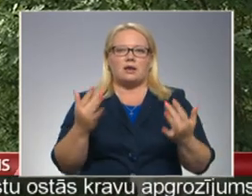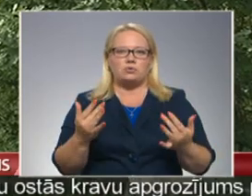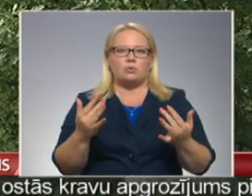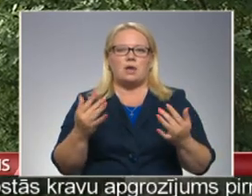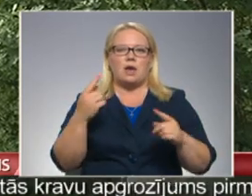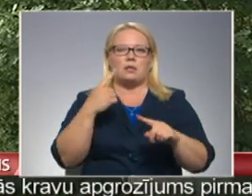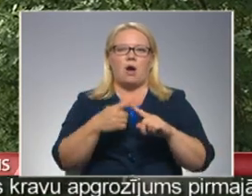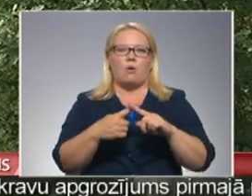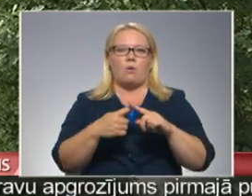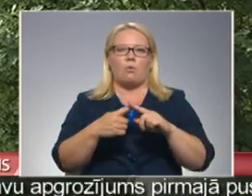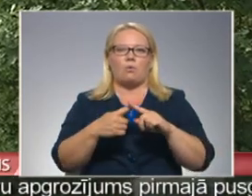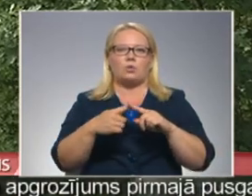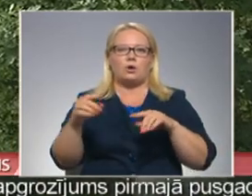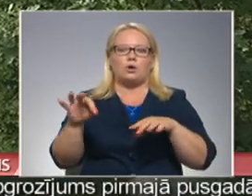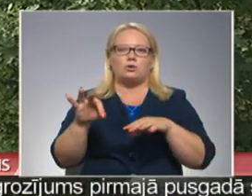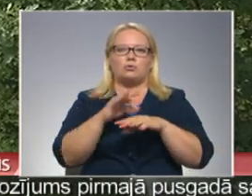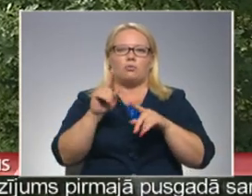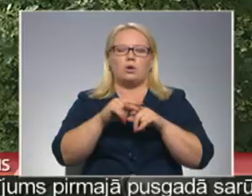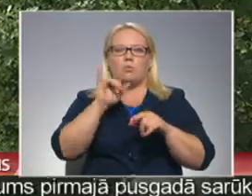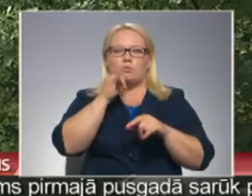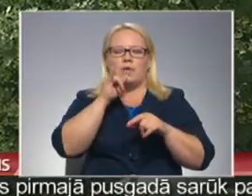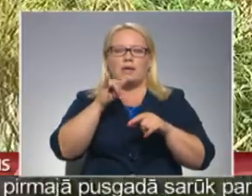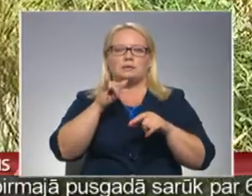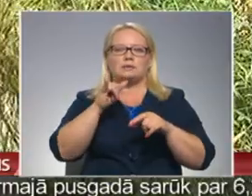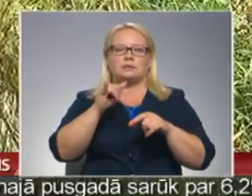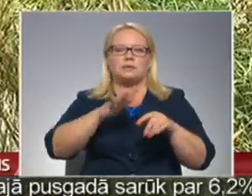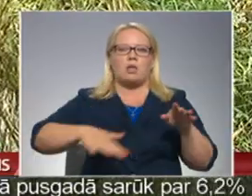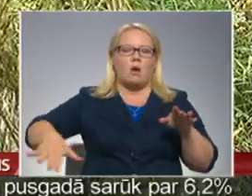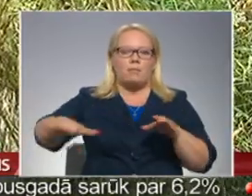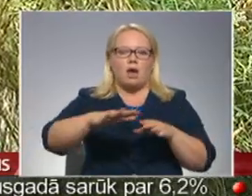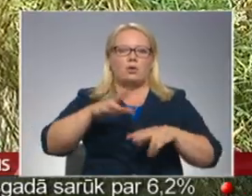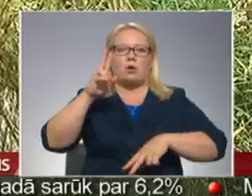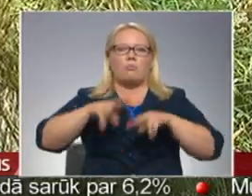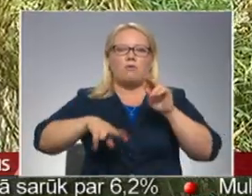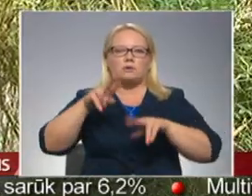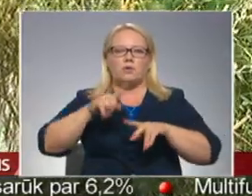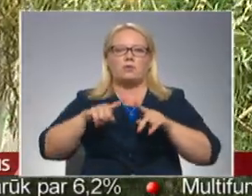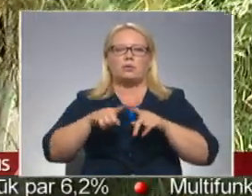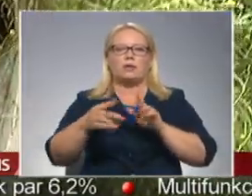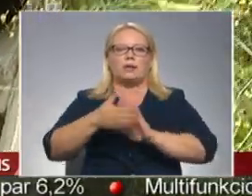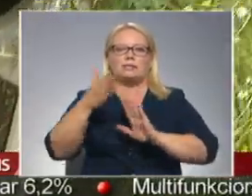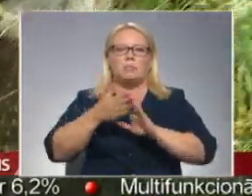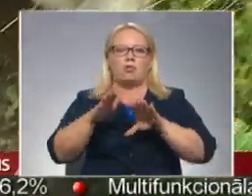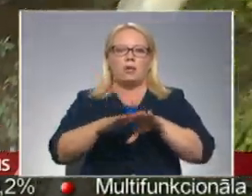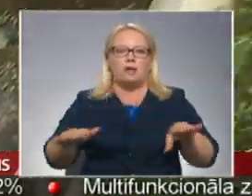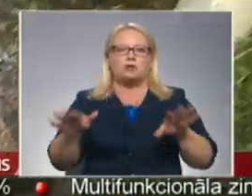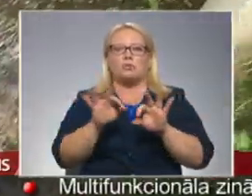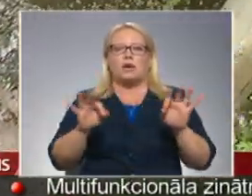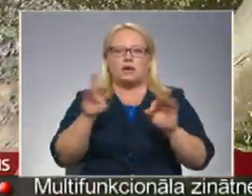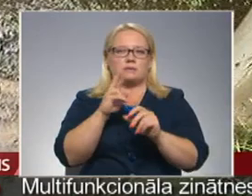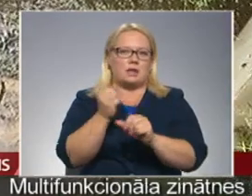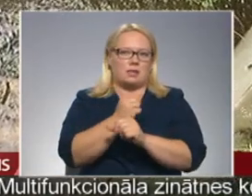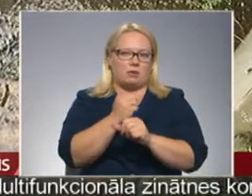bojāta šo viss, tur ūdens skalojās kaut ko apkārt, būvē ir uzbūvēt, uzbetonēts, nekas tur nedarbojas.